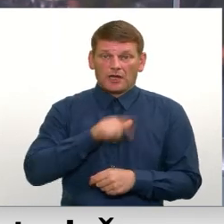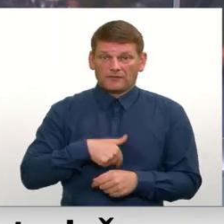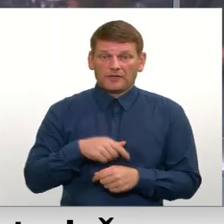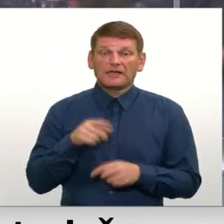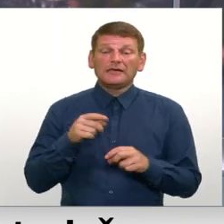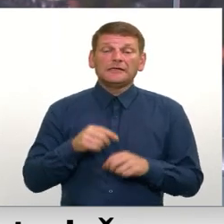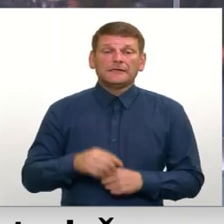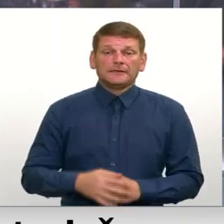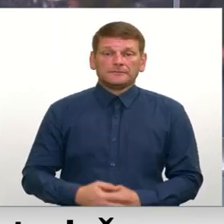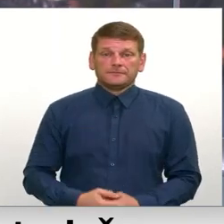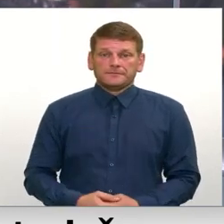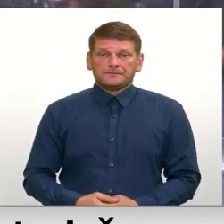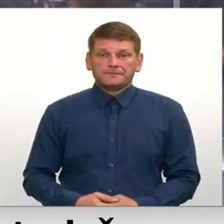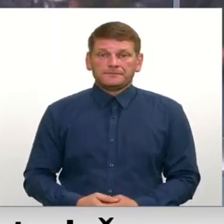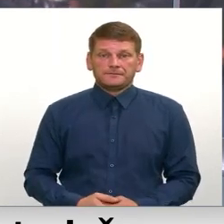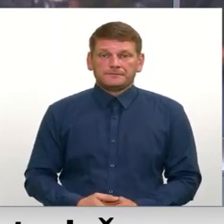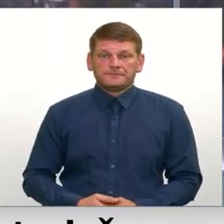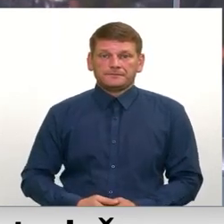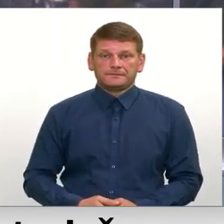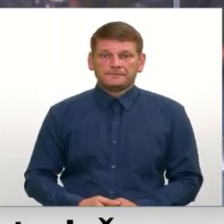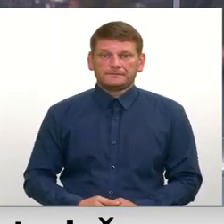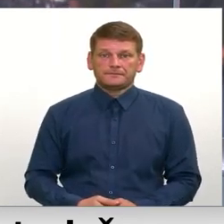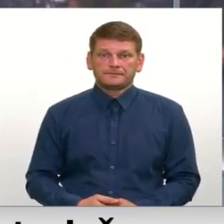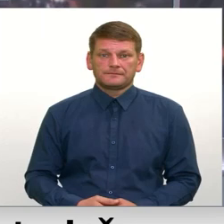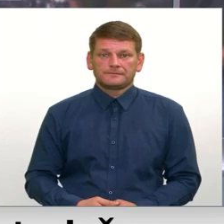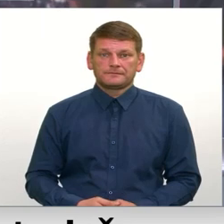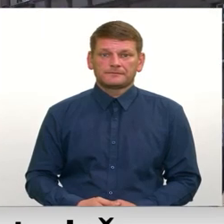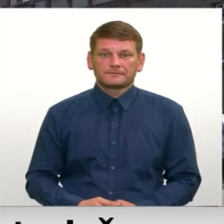Tematu turpina Dijāna Aboltiņa no Zemgals reģionālās televīzijas.